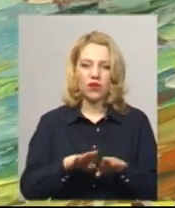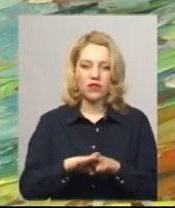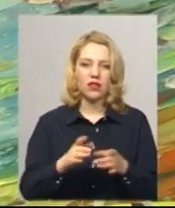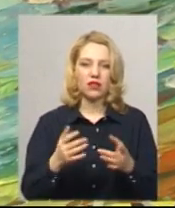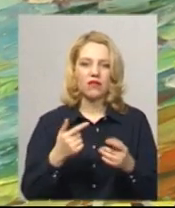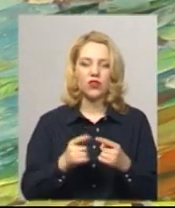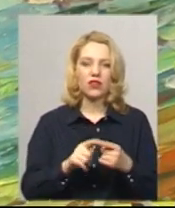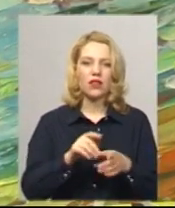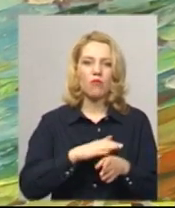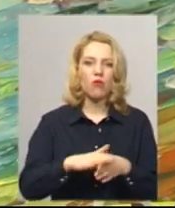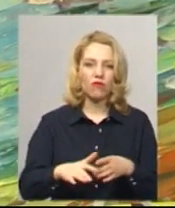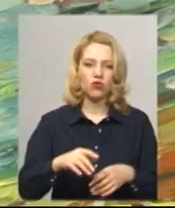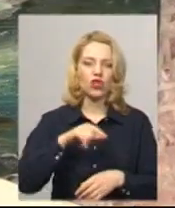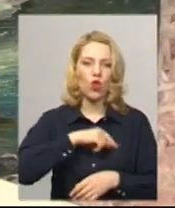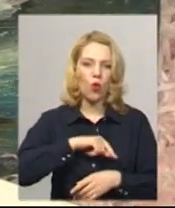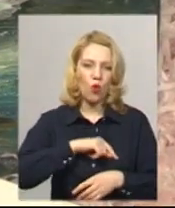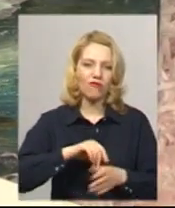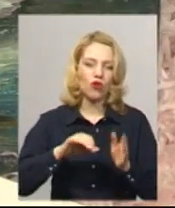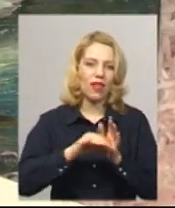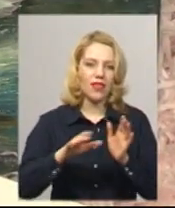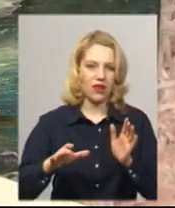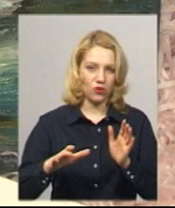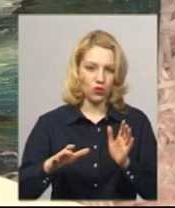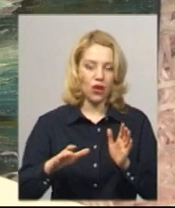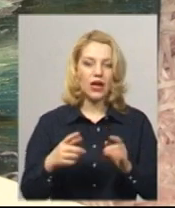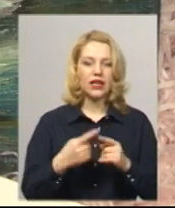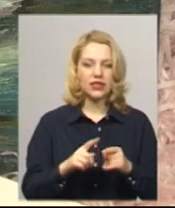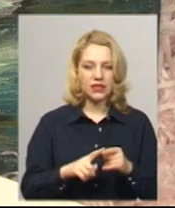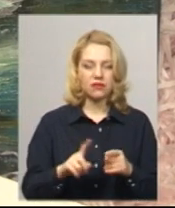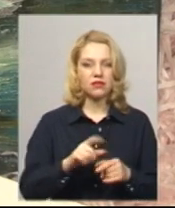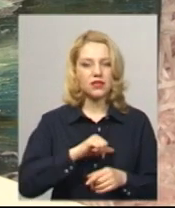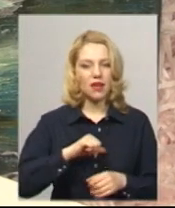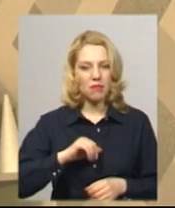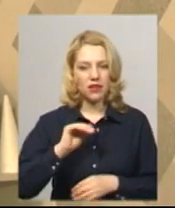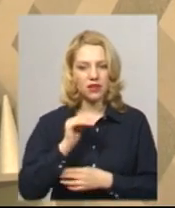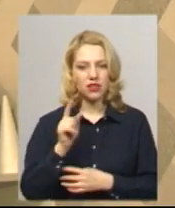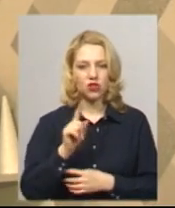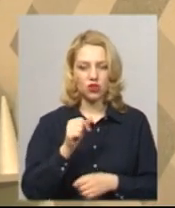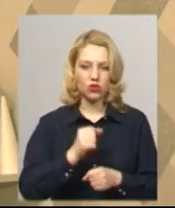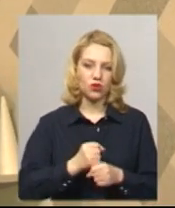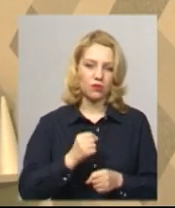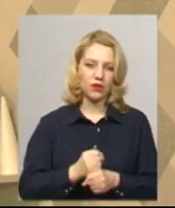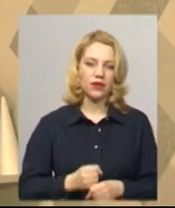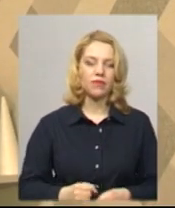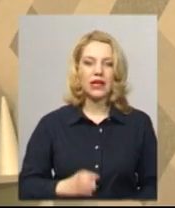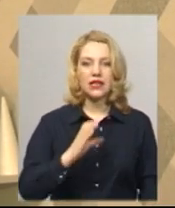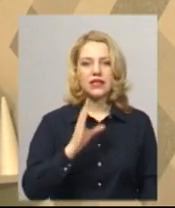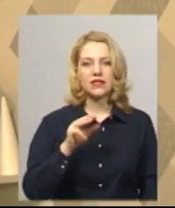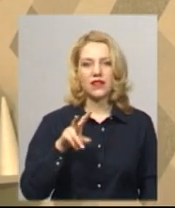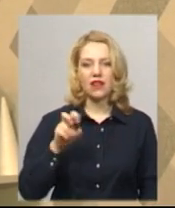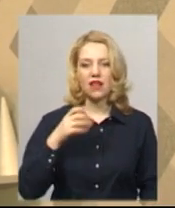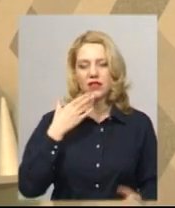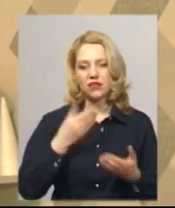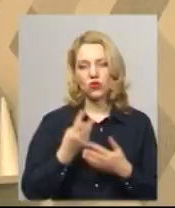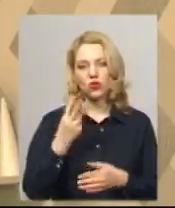енергією духовною, цією творчістю, що це вони самі щось зробили. У Світлани троє своїх